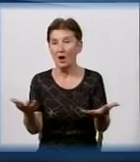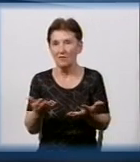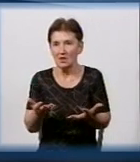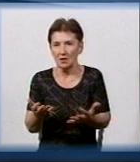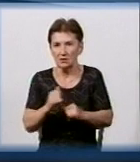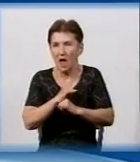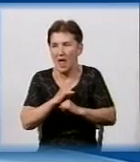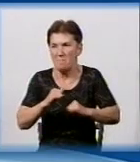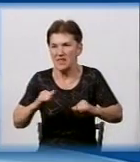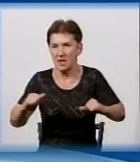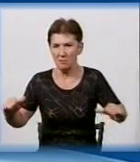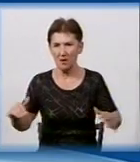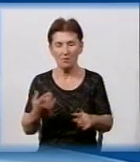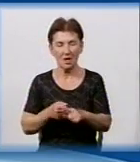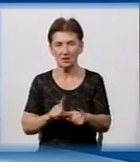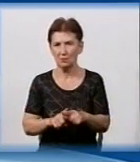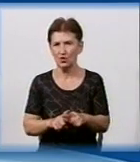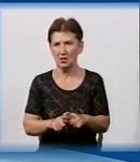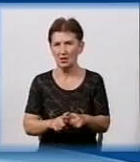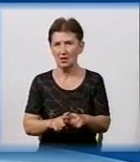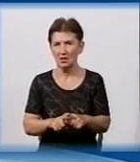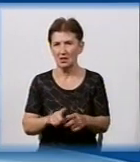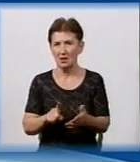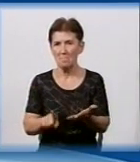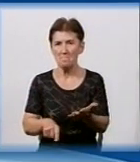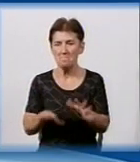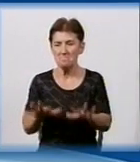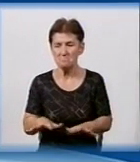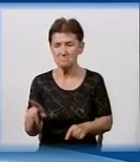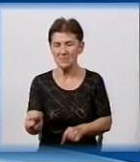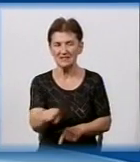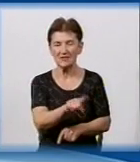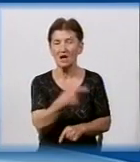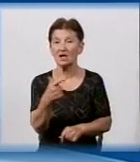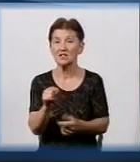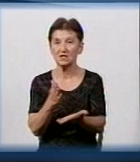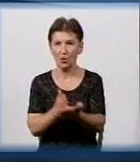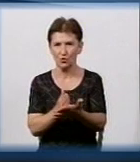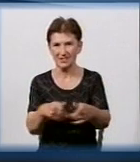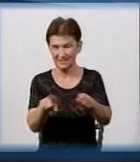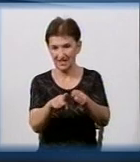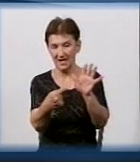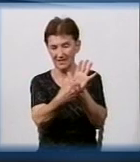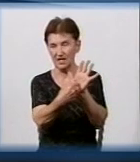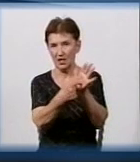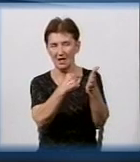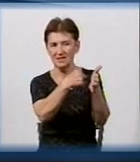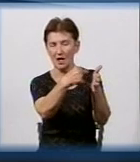І міста, де знаходяться ці надписи, це в основному